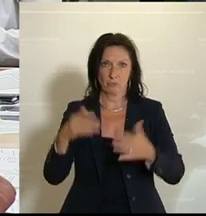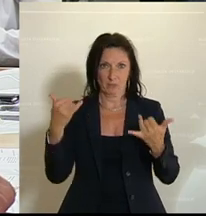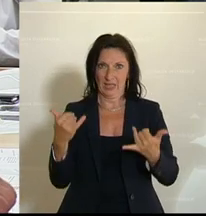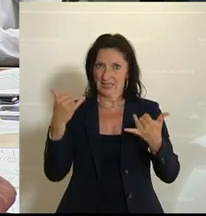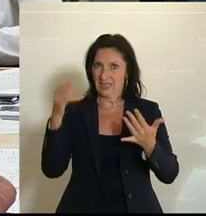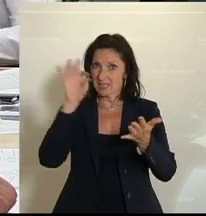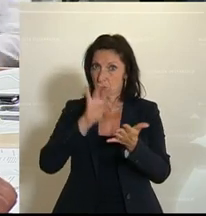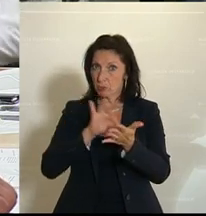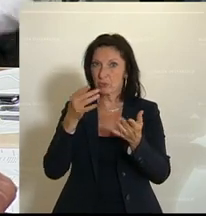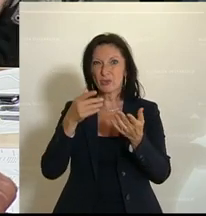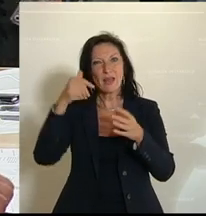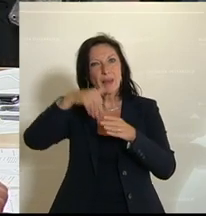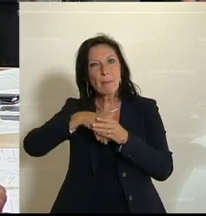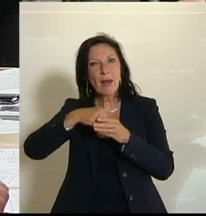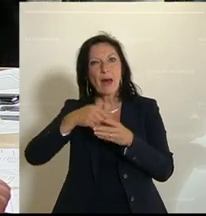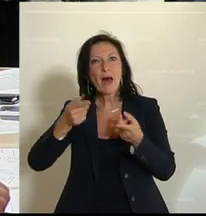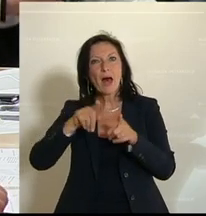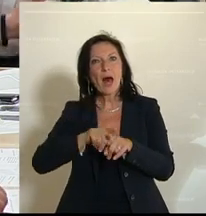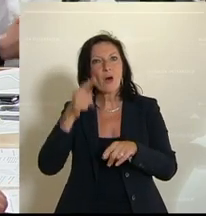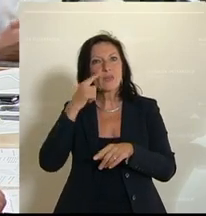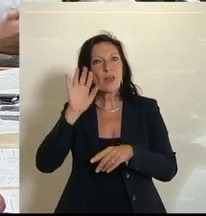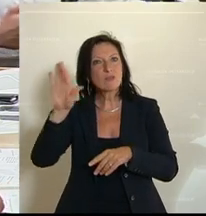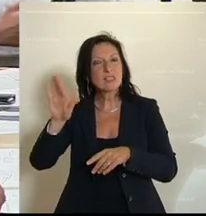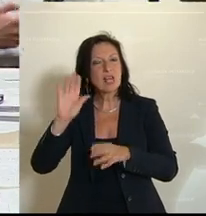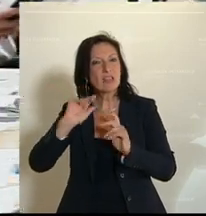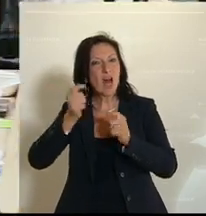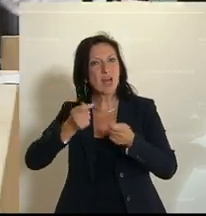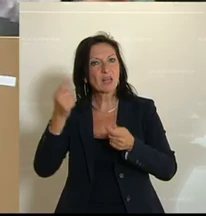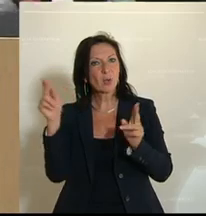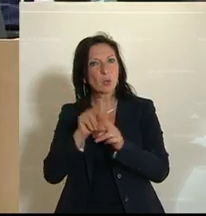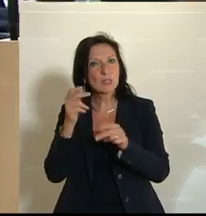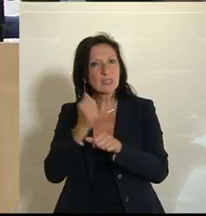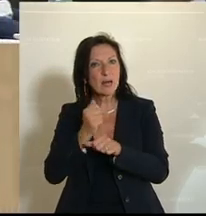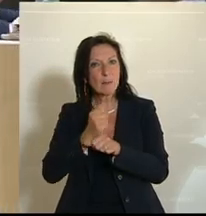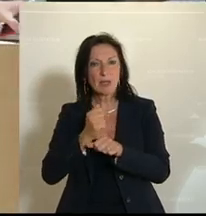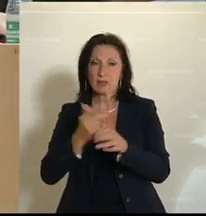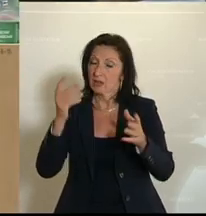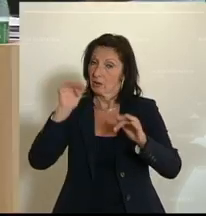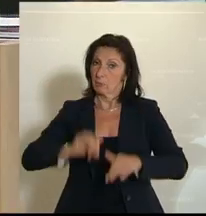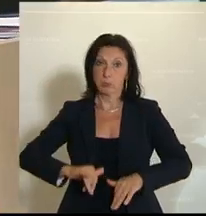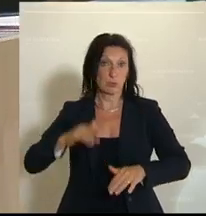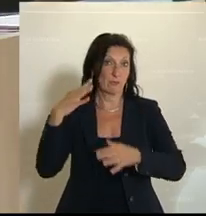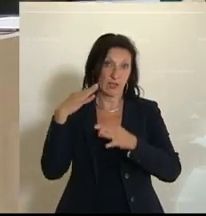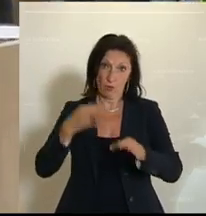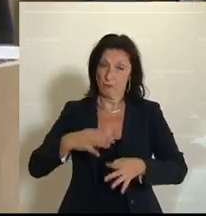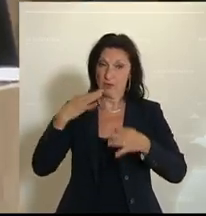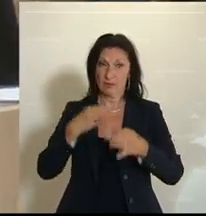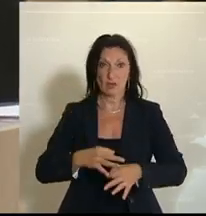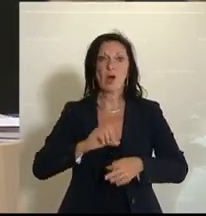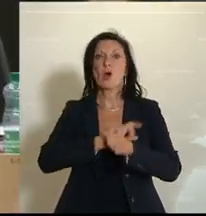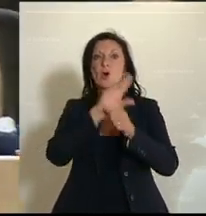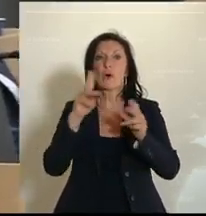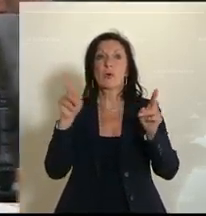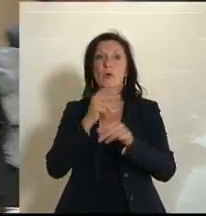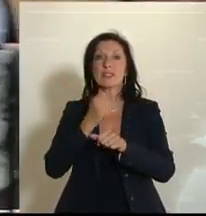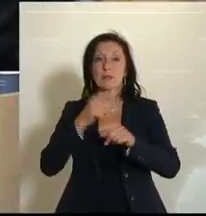Tagesordnungspunkt auch einen Antrag der NEOS zur Kurzarbeit mitdiskutieren. Ich glaube, man kann das nicht oft genug sagen. Die Corona-Kurzarbeit in Österreich